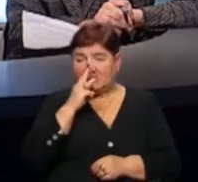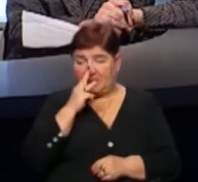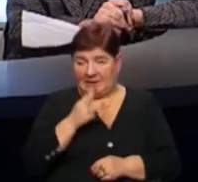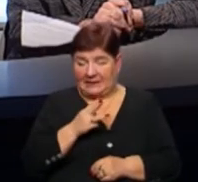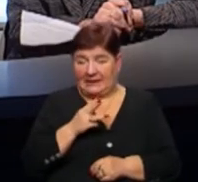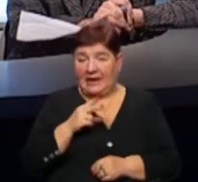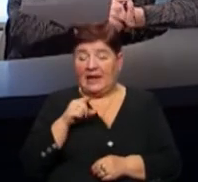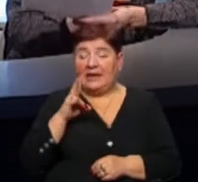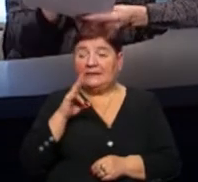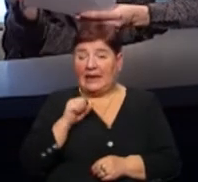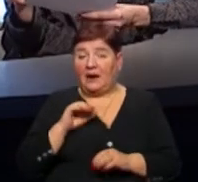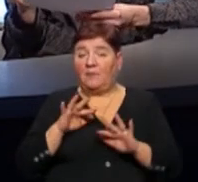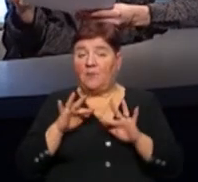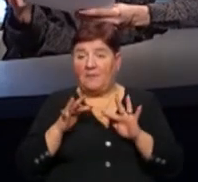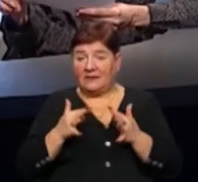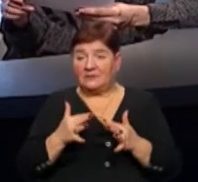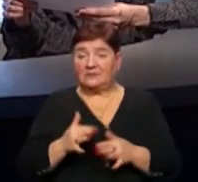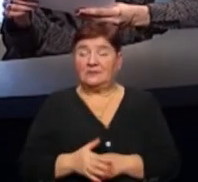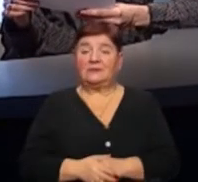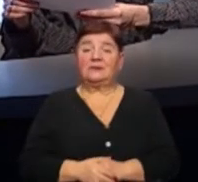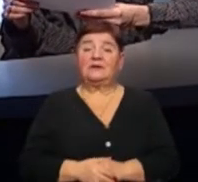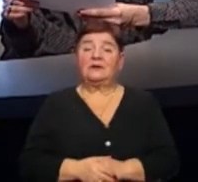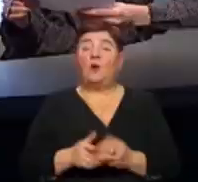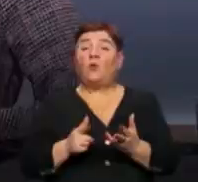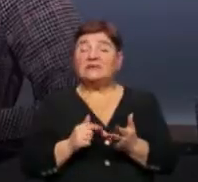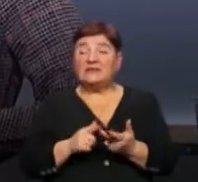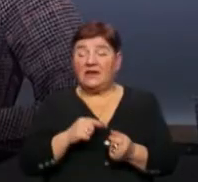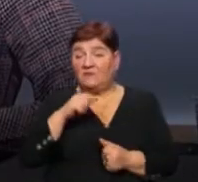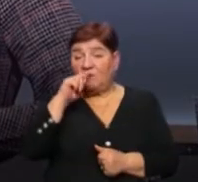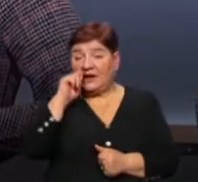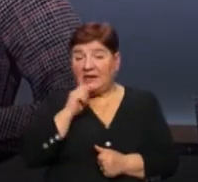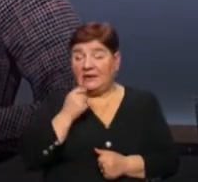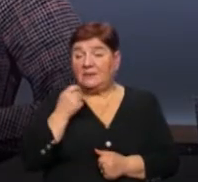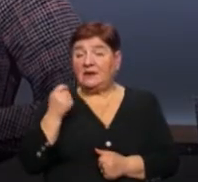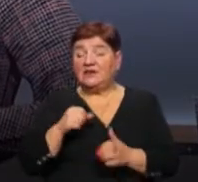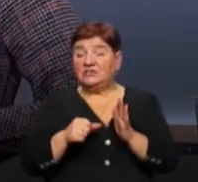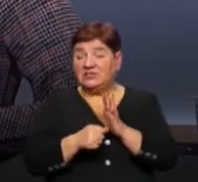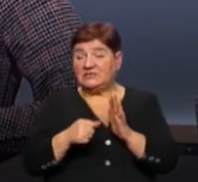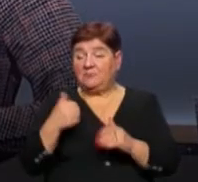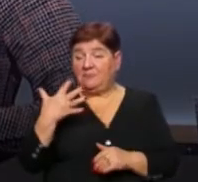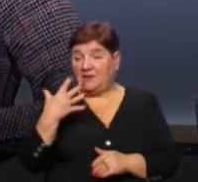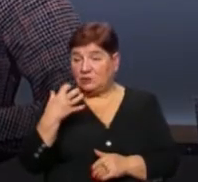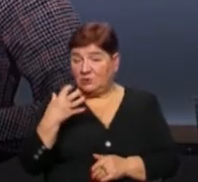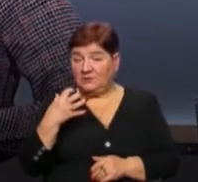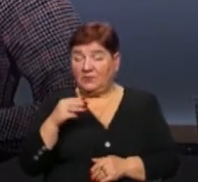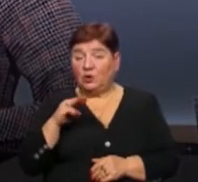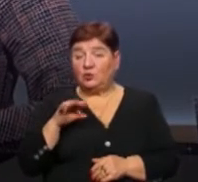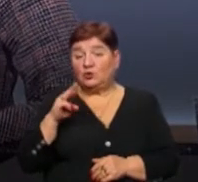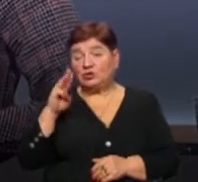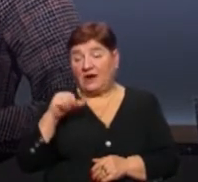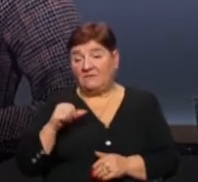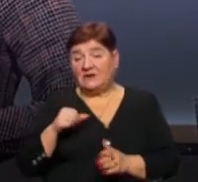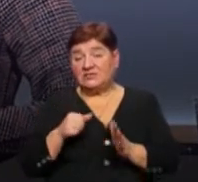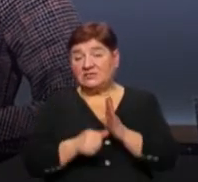зарплати на момент... Оскільки наразі в Україні мінімальна зарплата 6500, правильно, то штраф